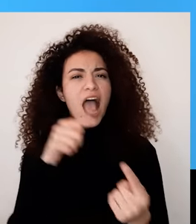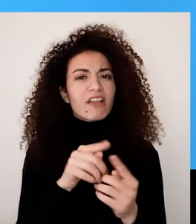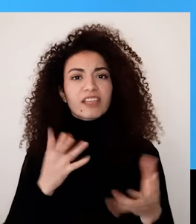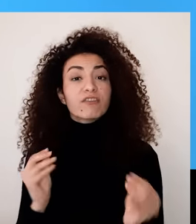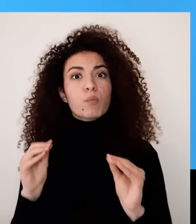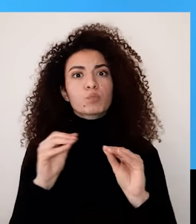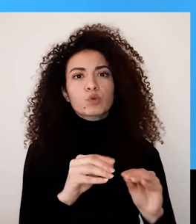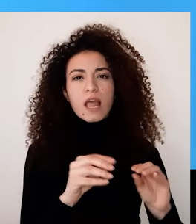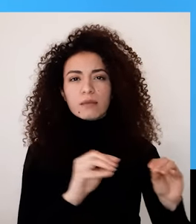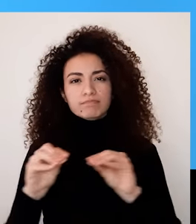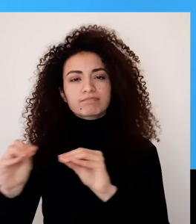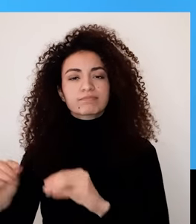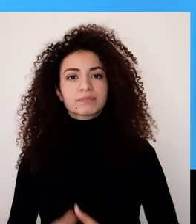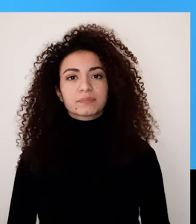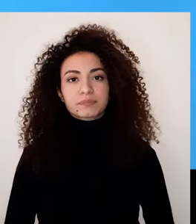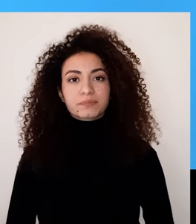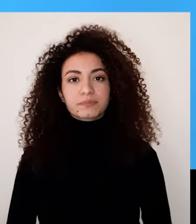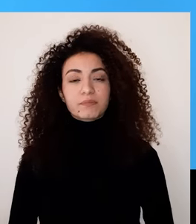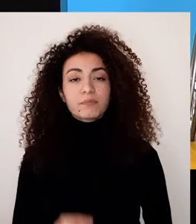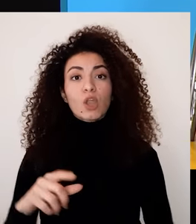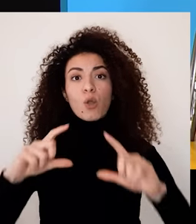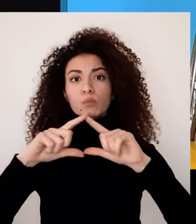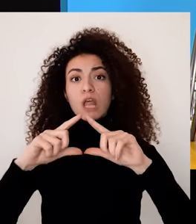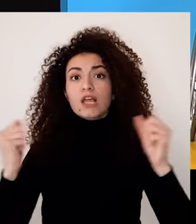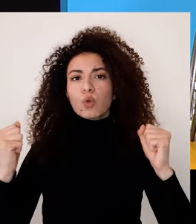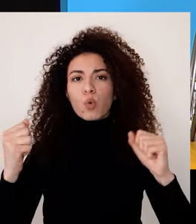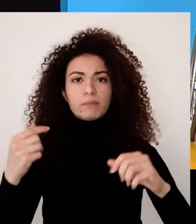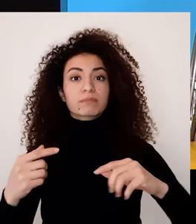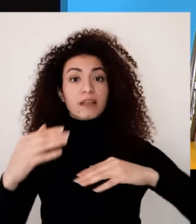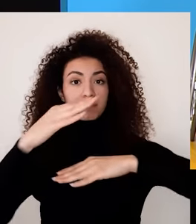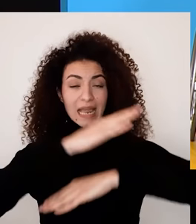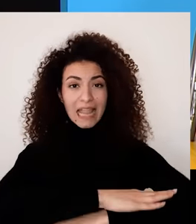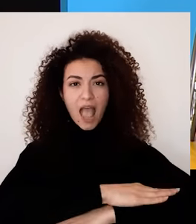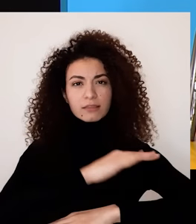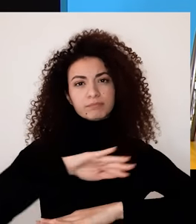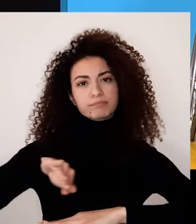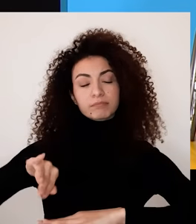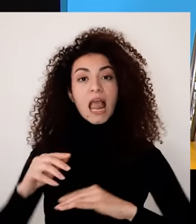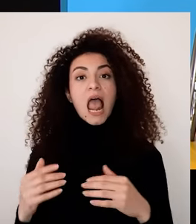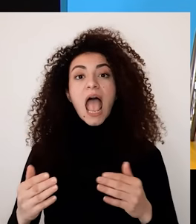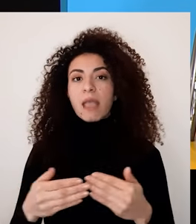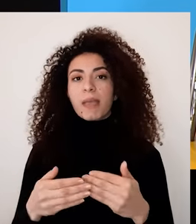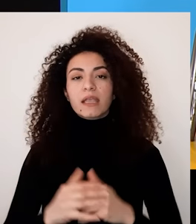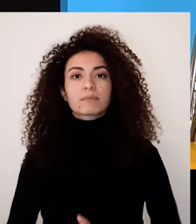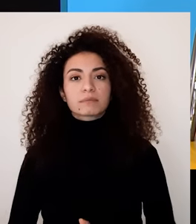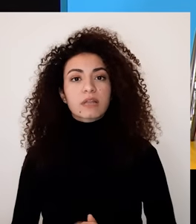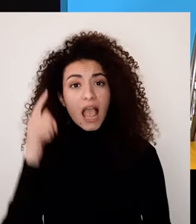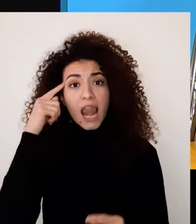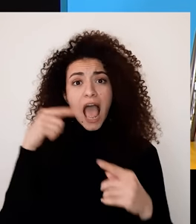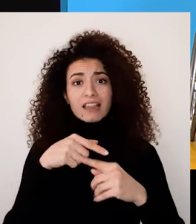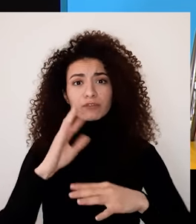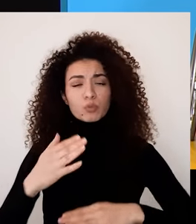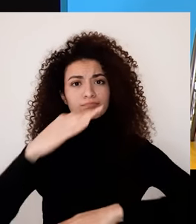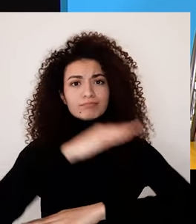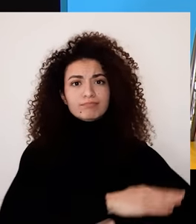توضع لنفسك هدف النموذج المجالي اللي بتتمنيه نرجع لمسلس القوة والركيز الثاني هي الحماية الهدف